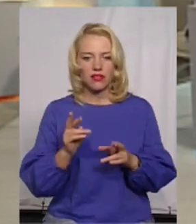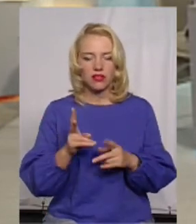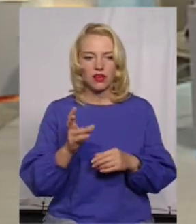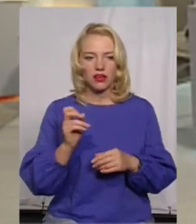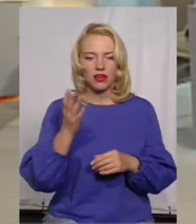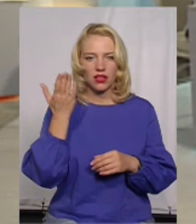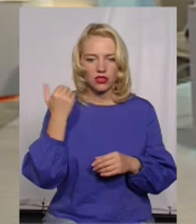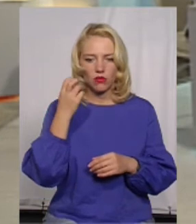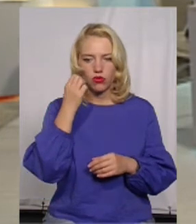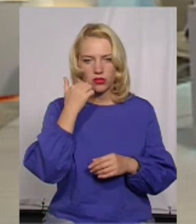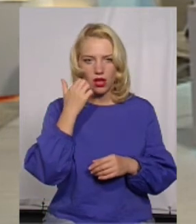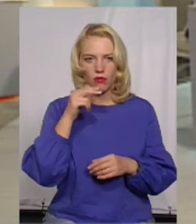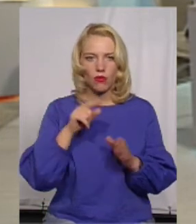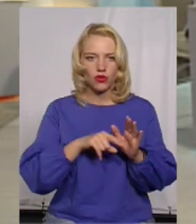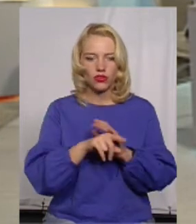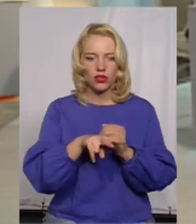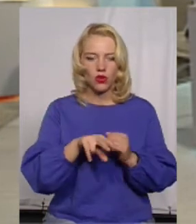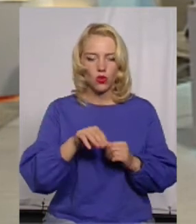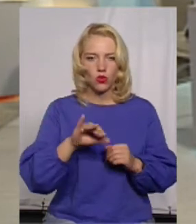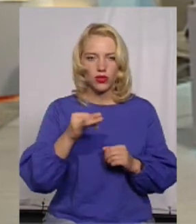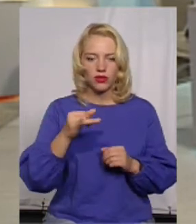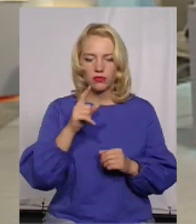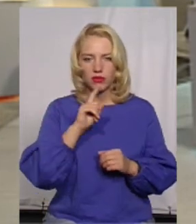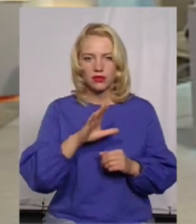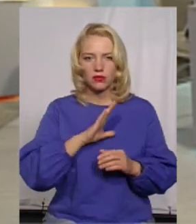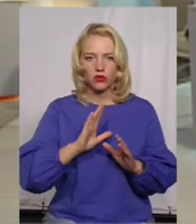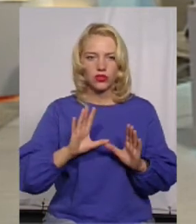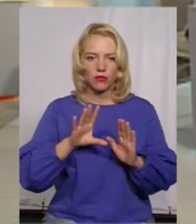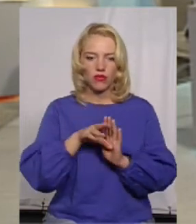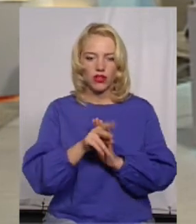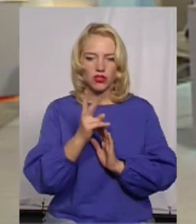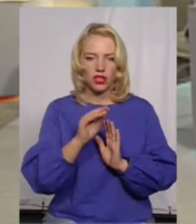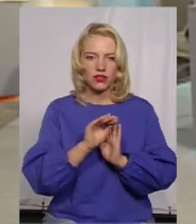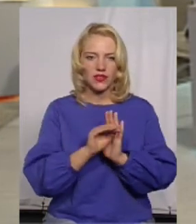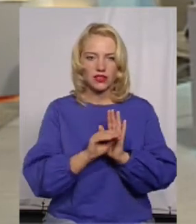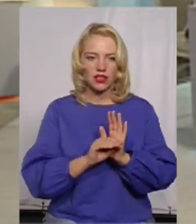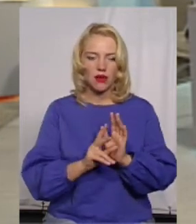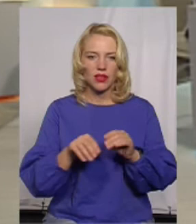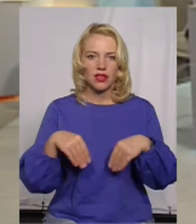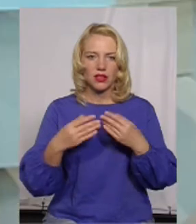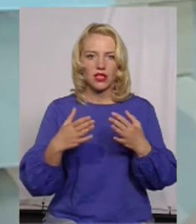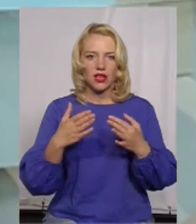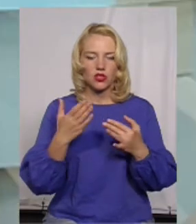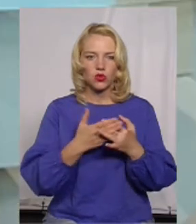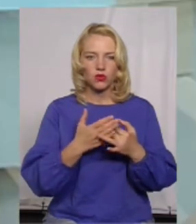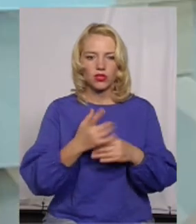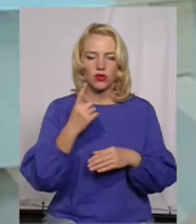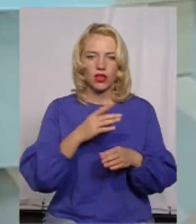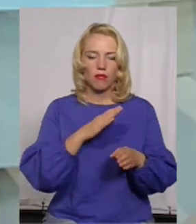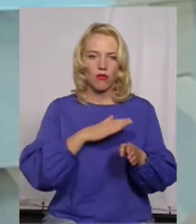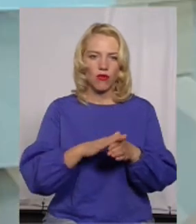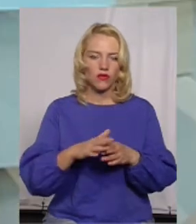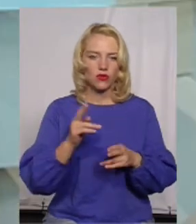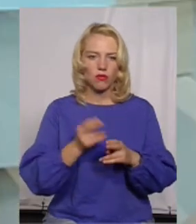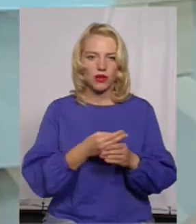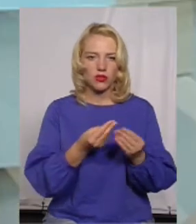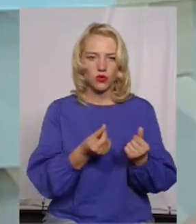раніше, по-старому, потім, починаючи з лютого місяця, було запроваджено дві схеми надання субсидій. Тобто одна повністю безготівкова,